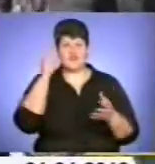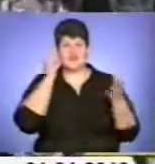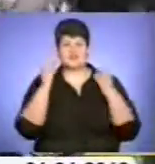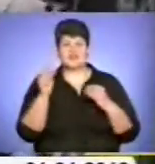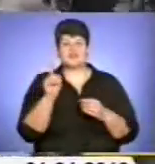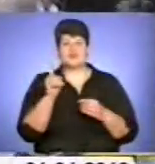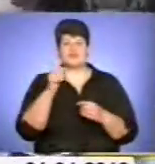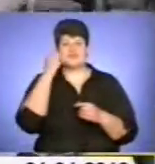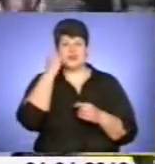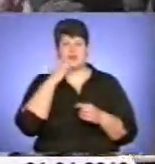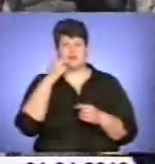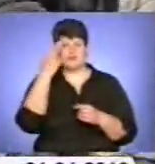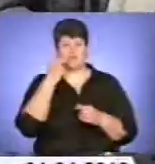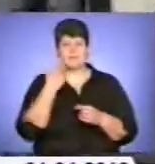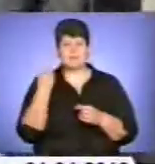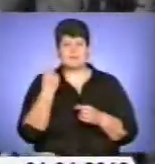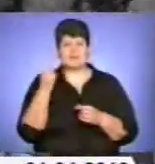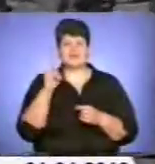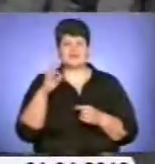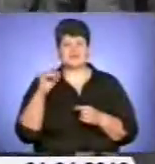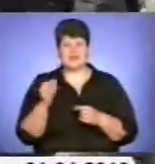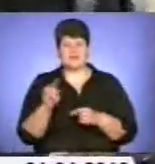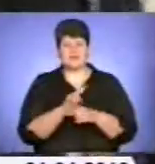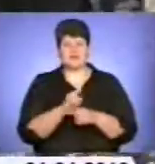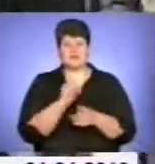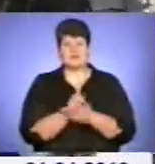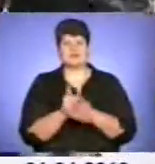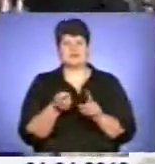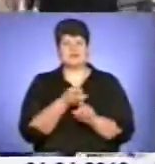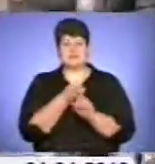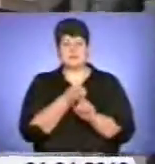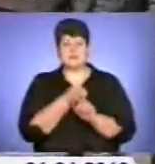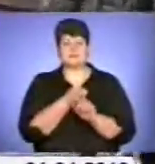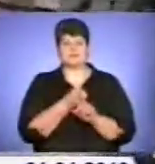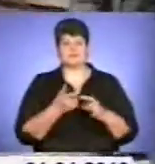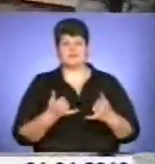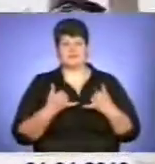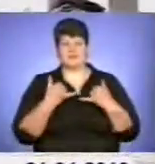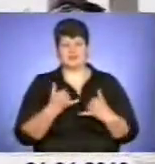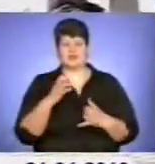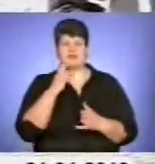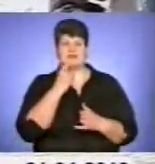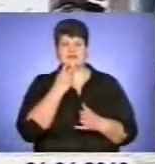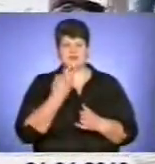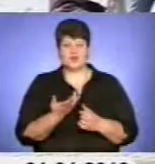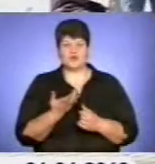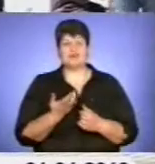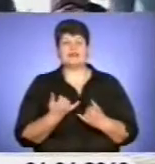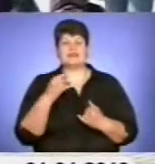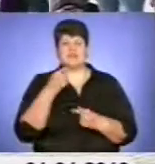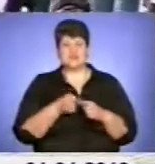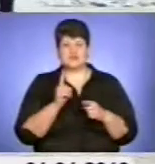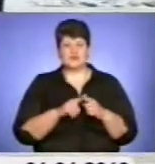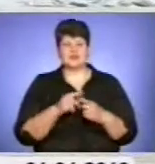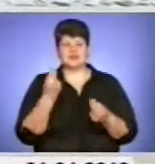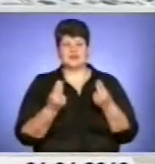стародавньому Римі першокітнева брехня мала бути пов'язана зі святом на честь божества сміху. Ще за однією версією звичай